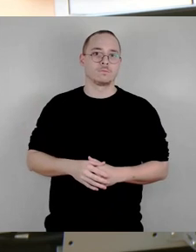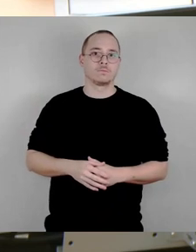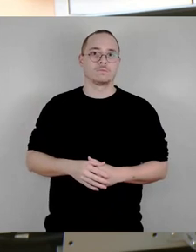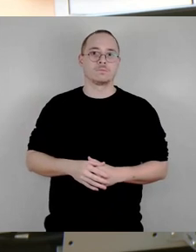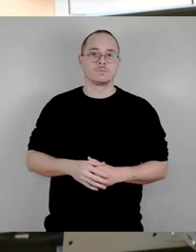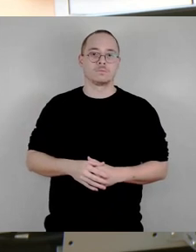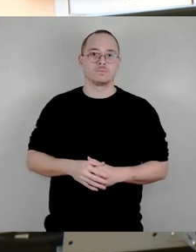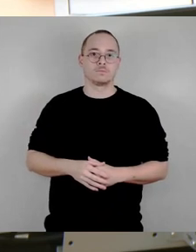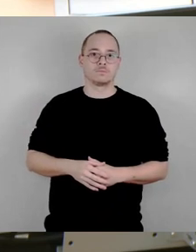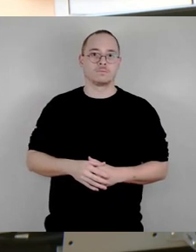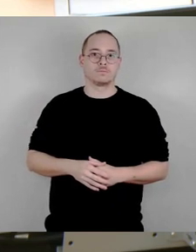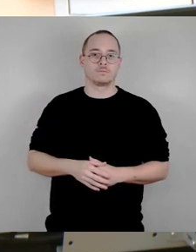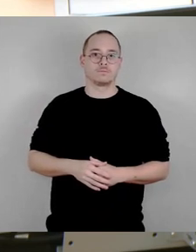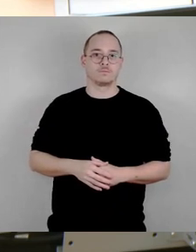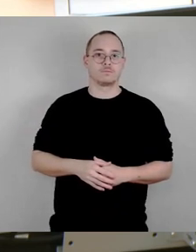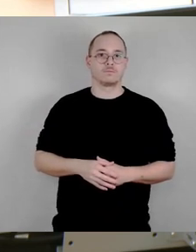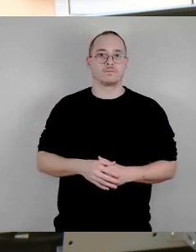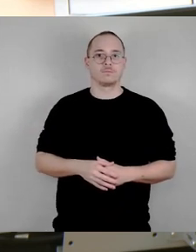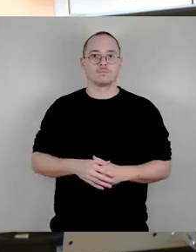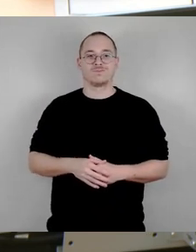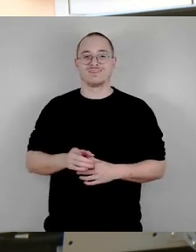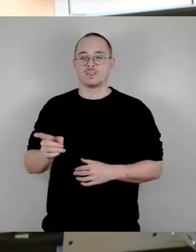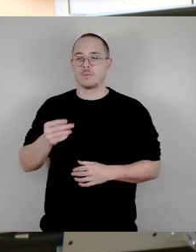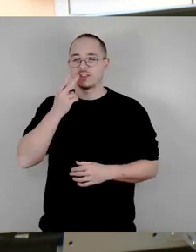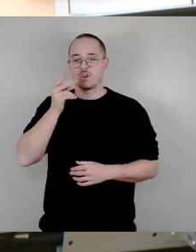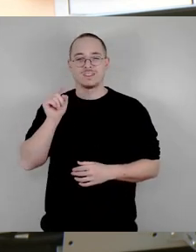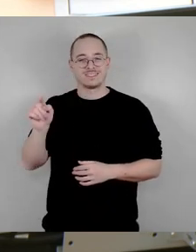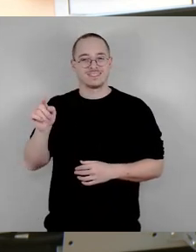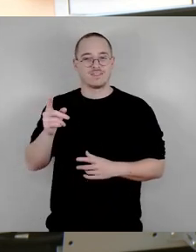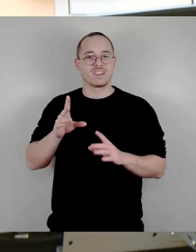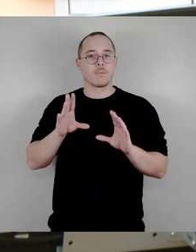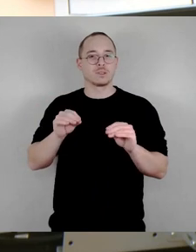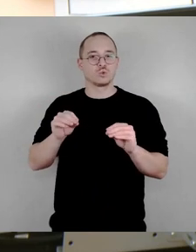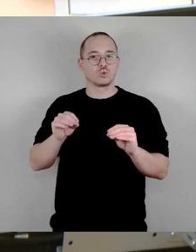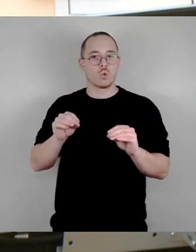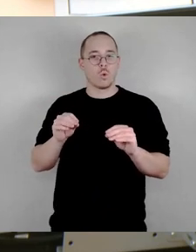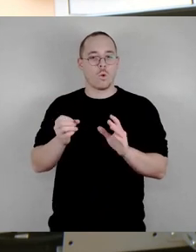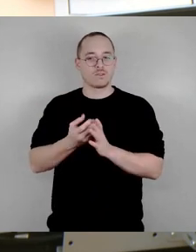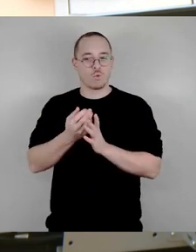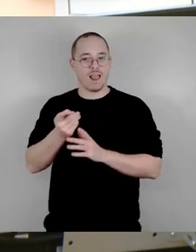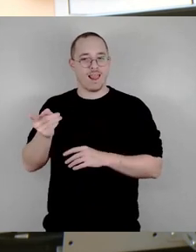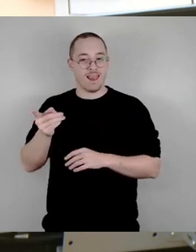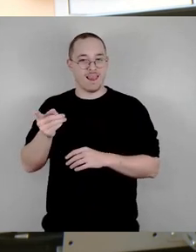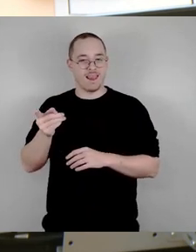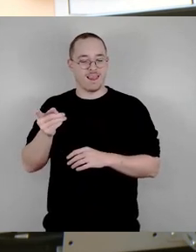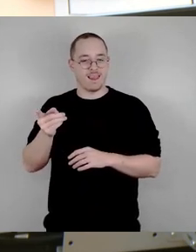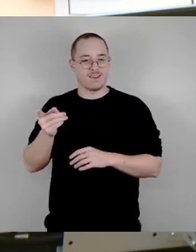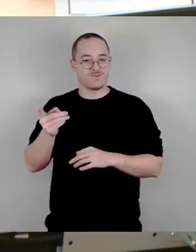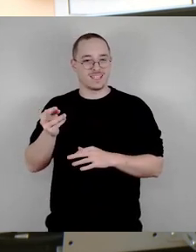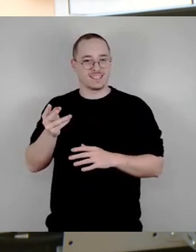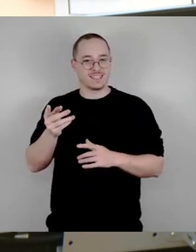ich sage mal, legal erfolgt ist. Und wir müssen uns, was den Siegerentwurf